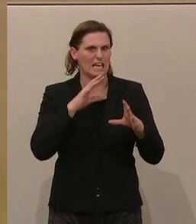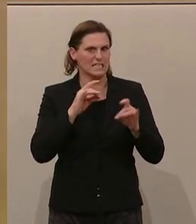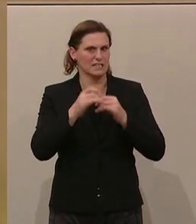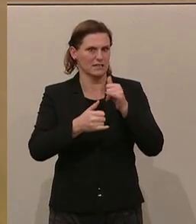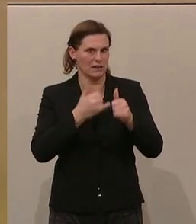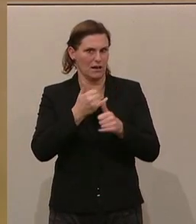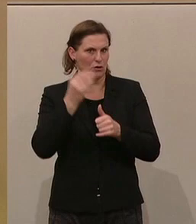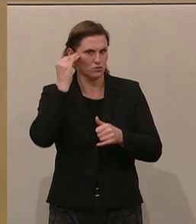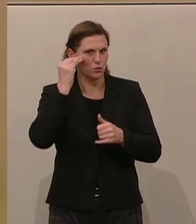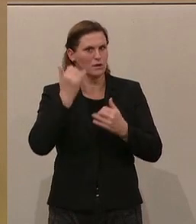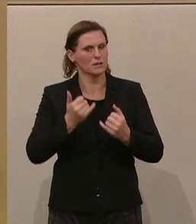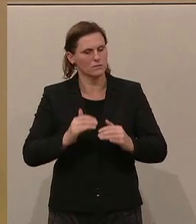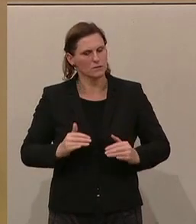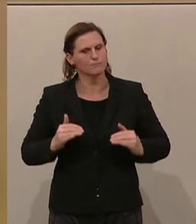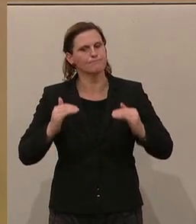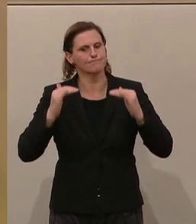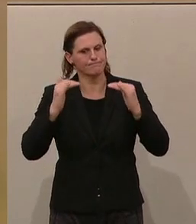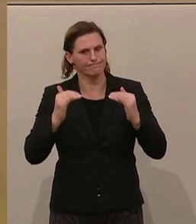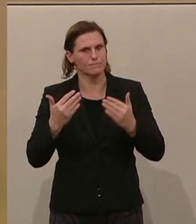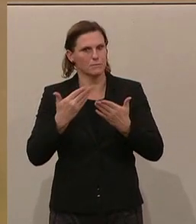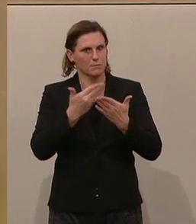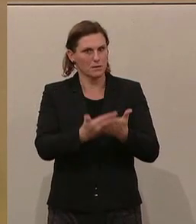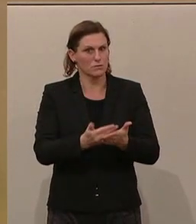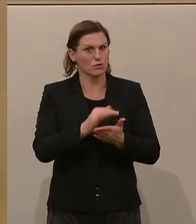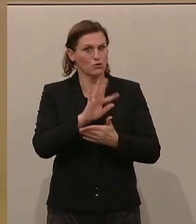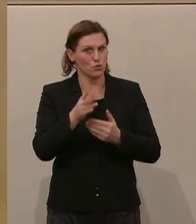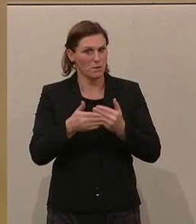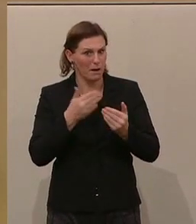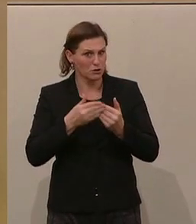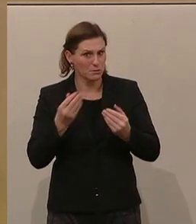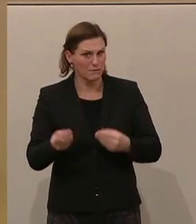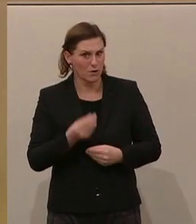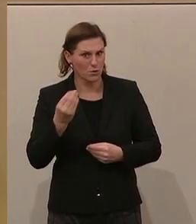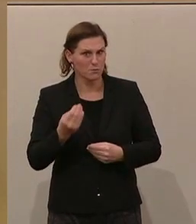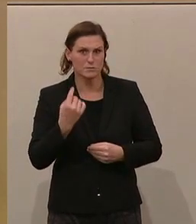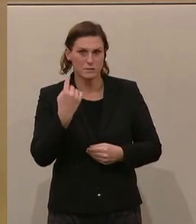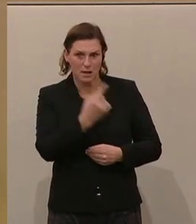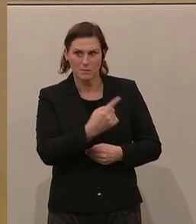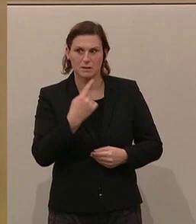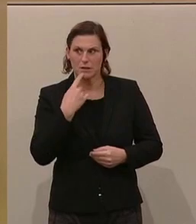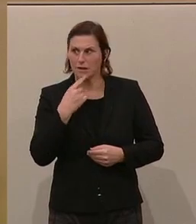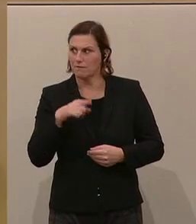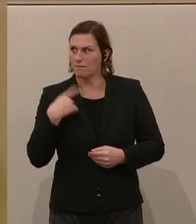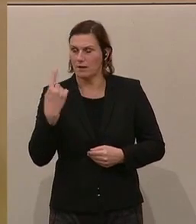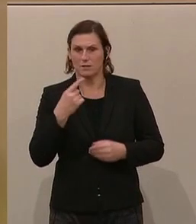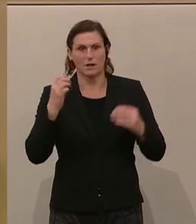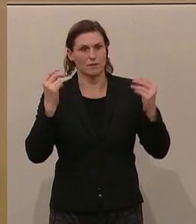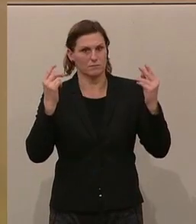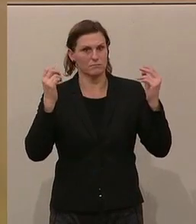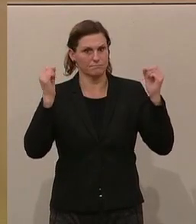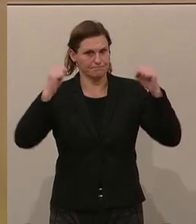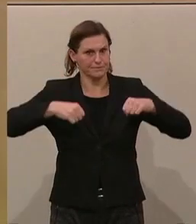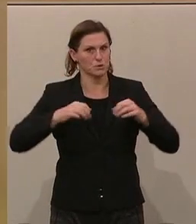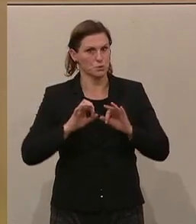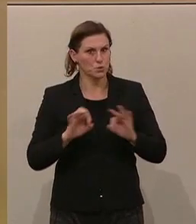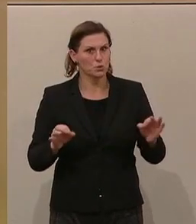auf solide Beine gestellt wird. Es ist ein schönes Beispiel deswegen, weil, Frau Kollegin Hammerschmidt, Sie haben das eben lobend erwähnt, wir sind uns darin offensichtlich alle einig, dass das